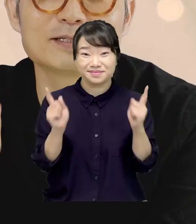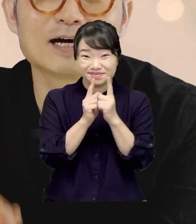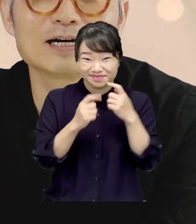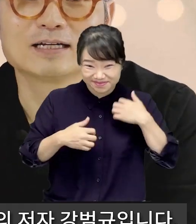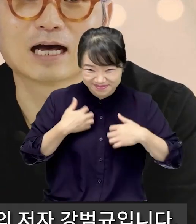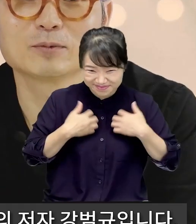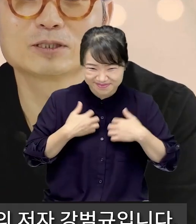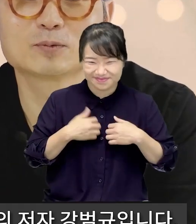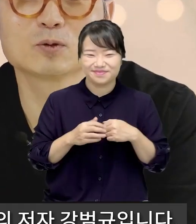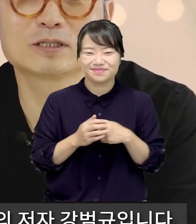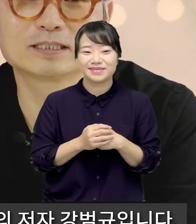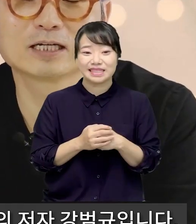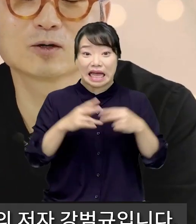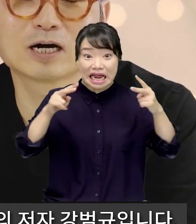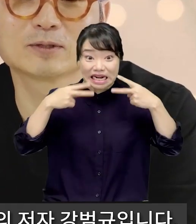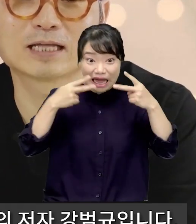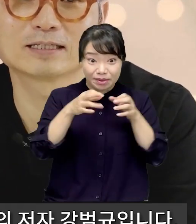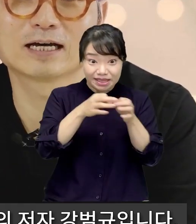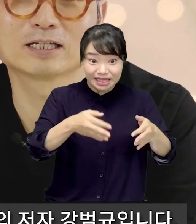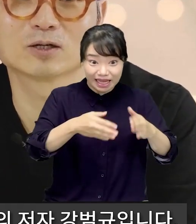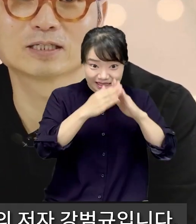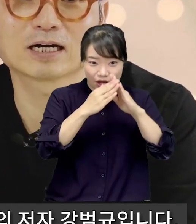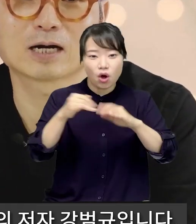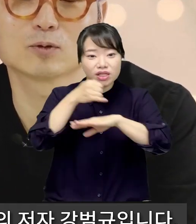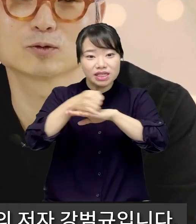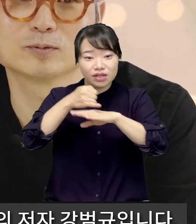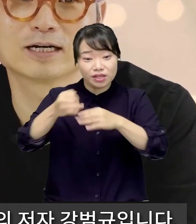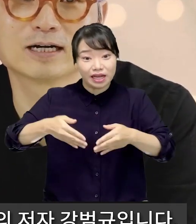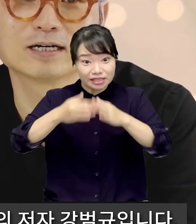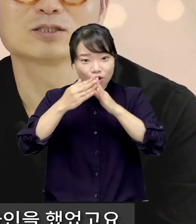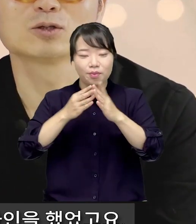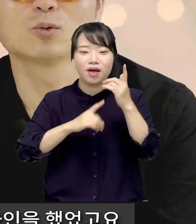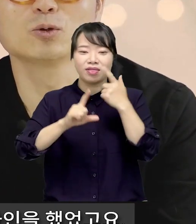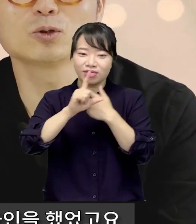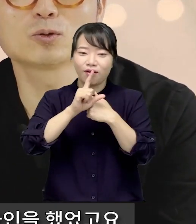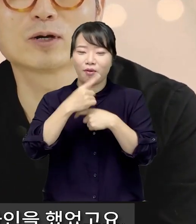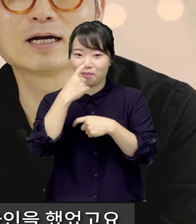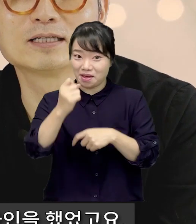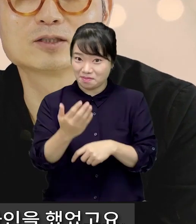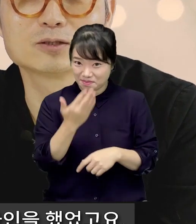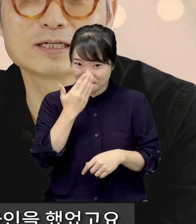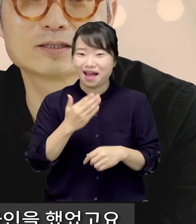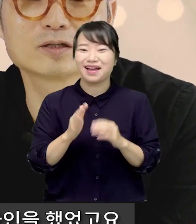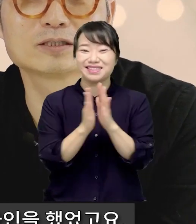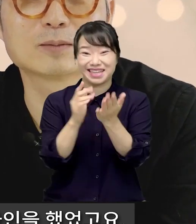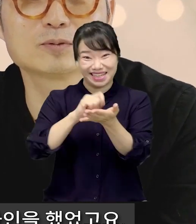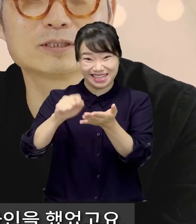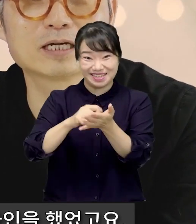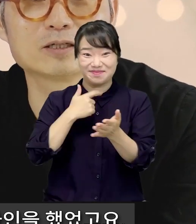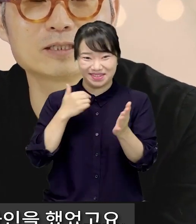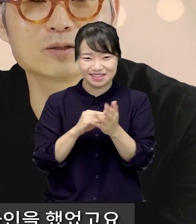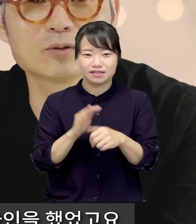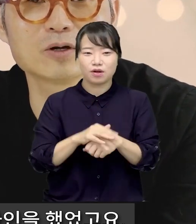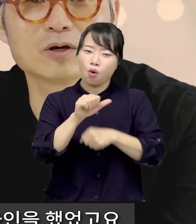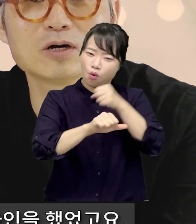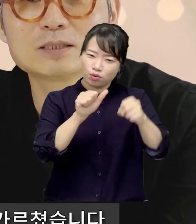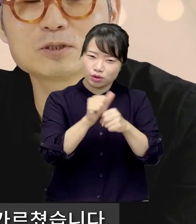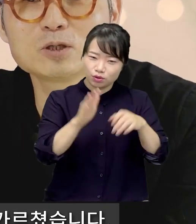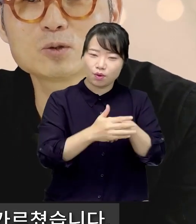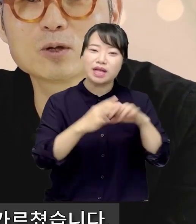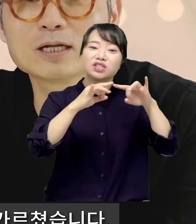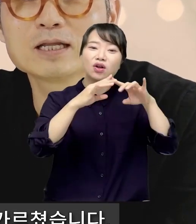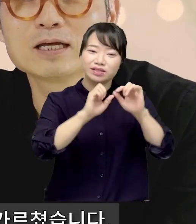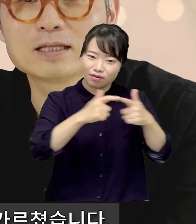반갑습니다. 라면집도 디자이너가 하면 다르다의 저자 강범규입니다. 저는 5년 동안 전자회사에서 제품 디자인을 했었고요.